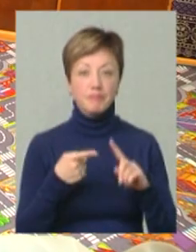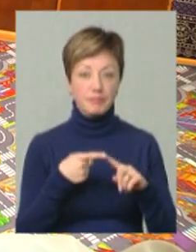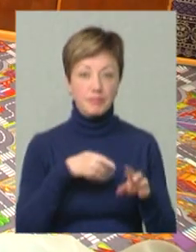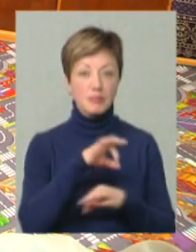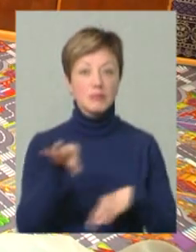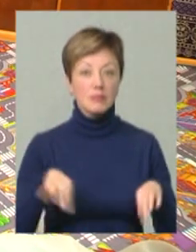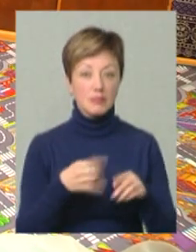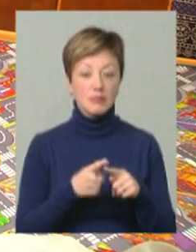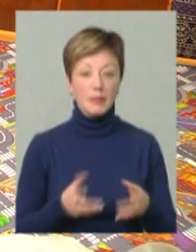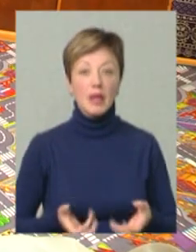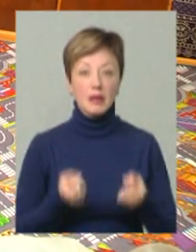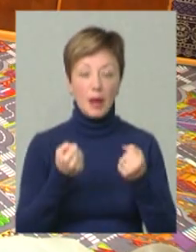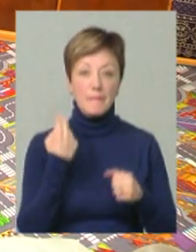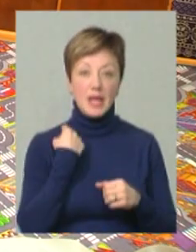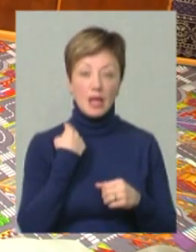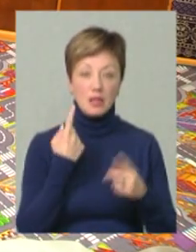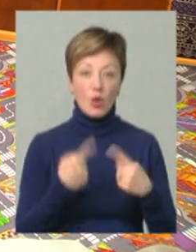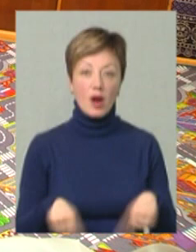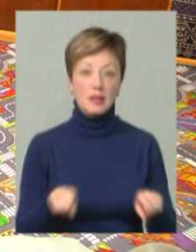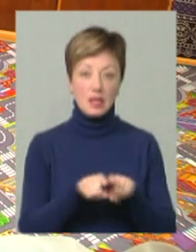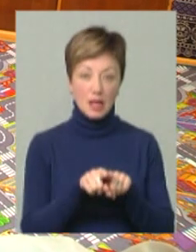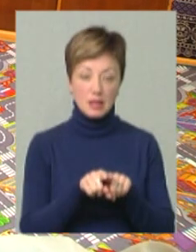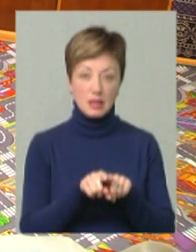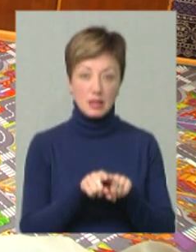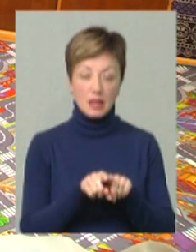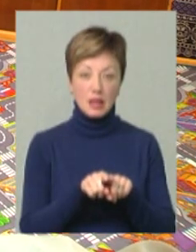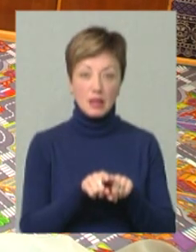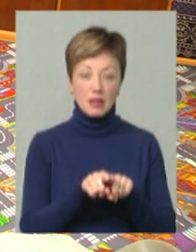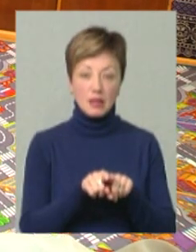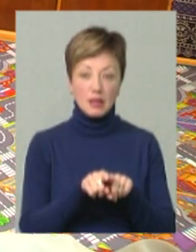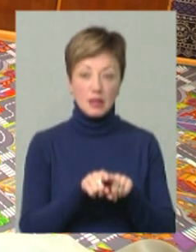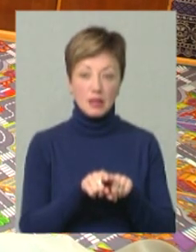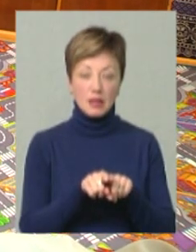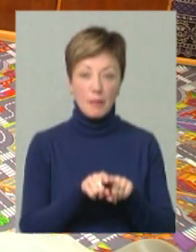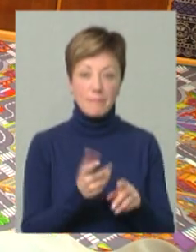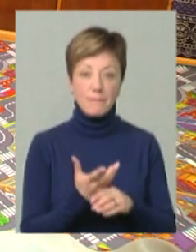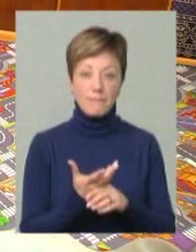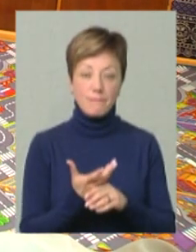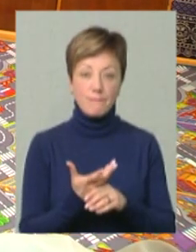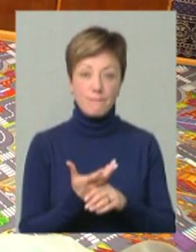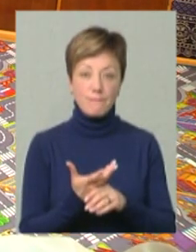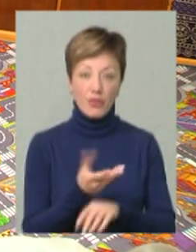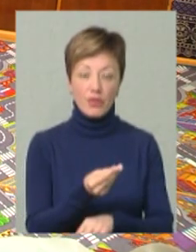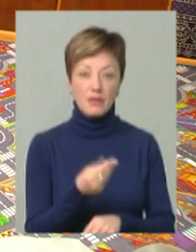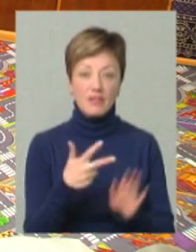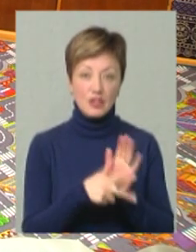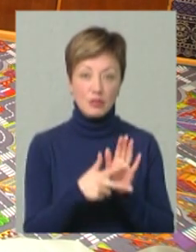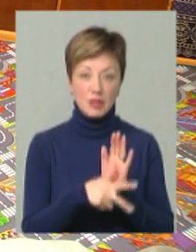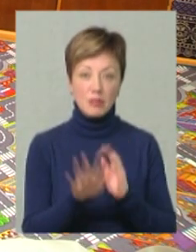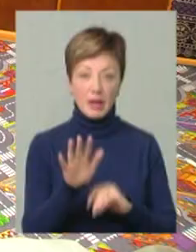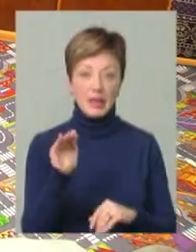проєкт підтримала британська організація «The Bear Trust», яка профінансувала 85